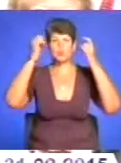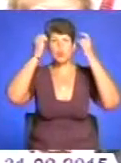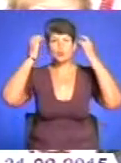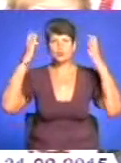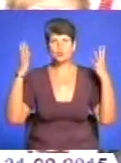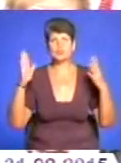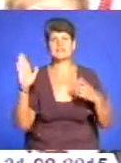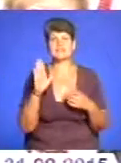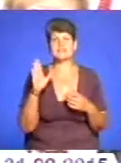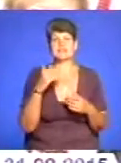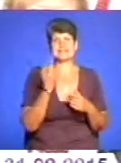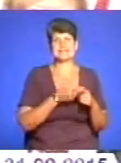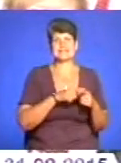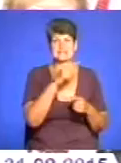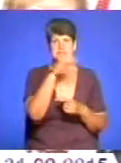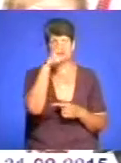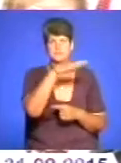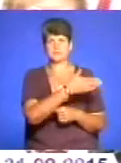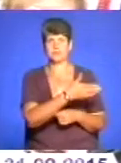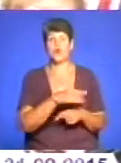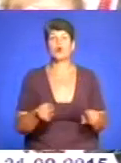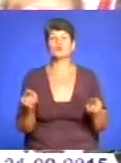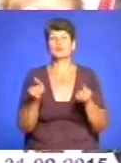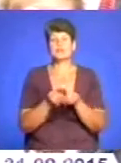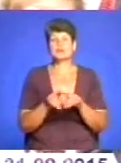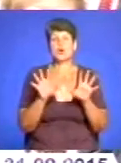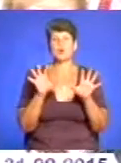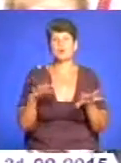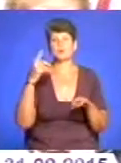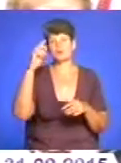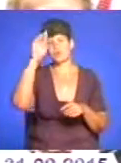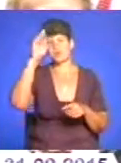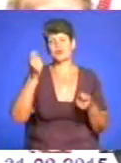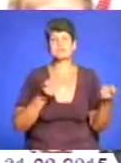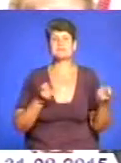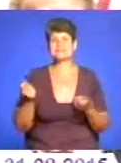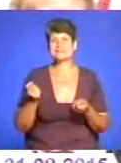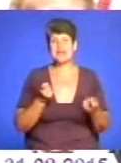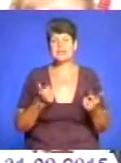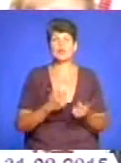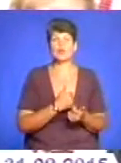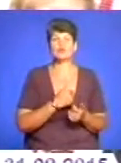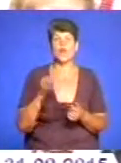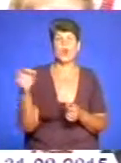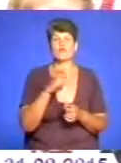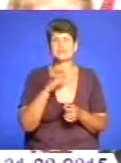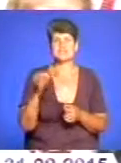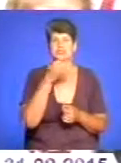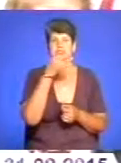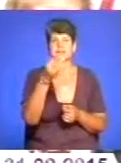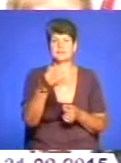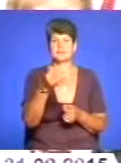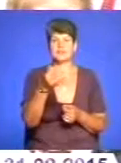цій країні. Одночасто, як голова обласної державної адміністрації, хочу офіційно заявити, що